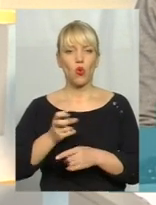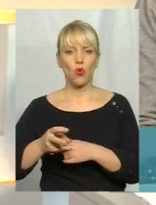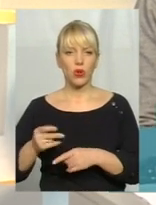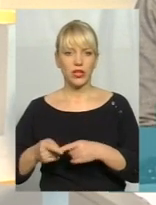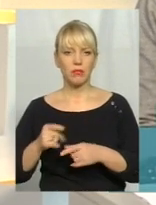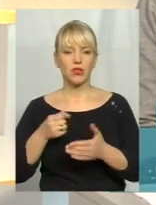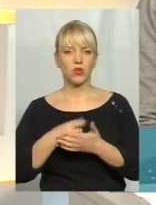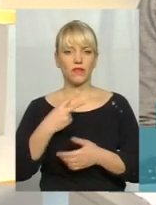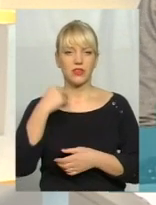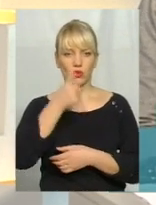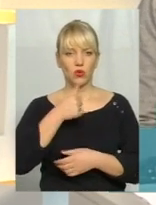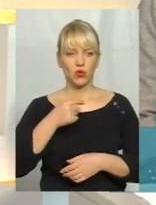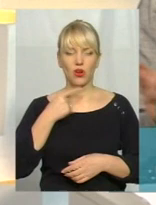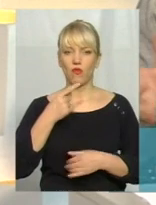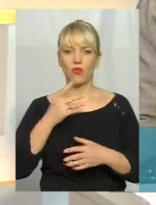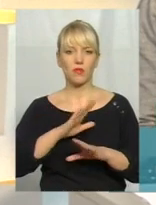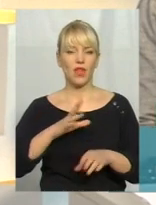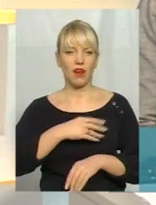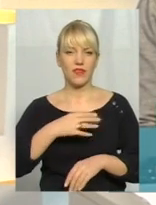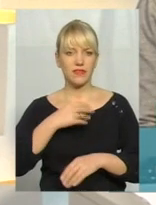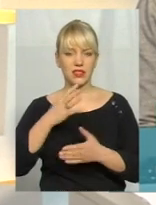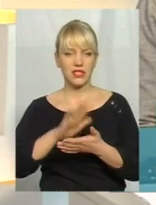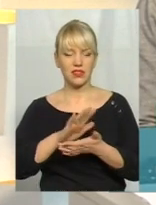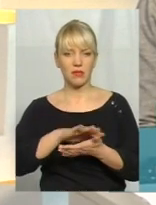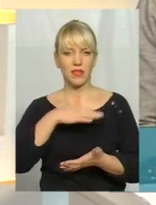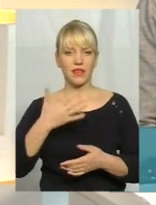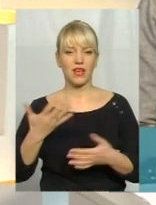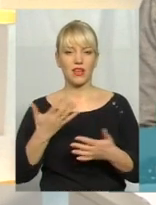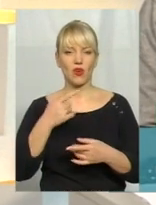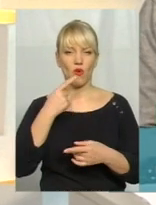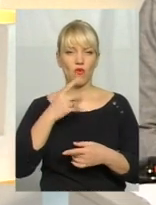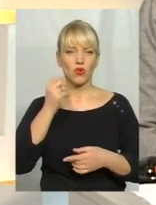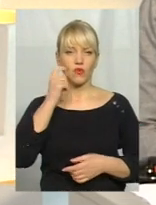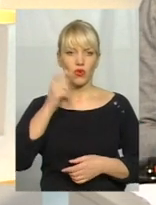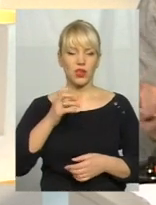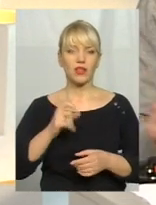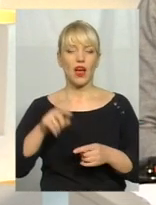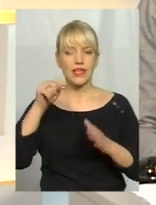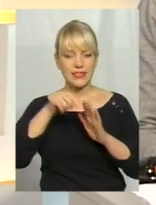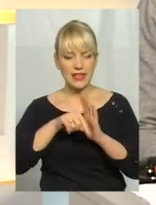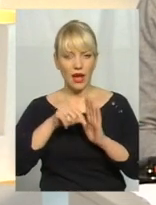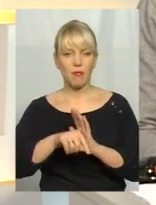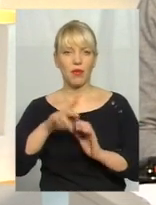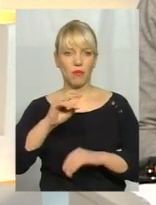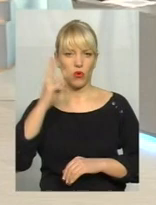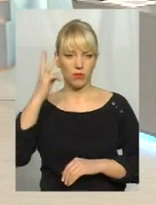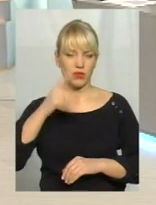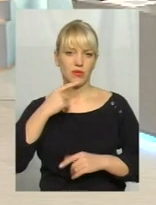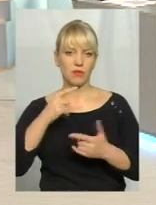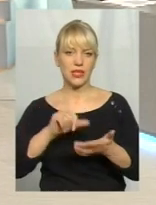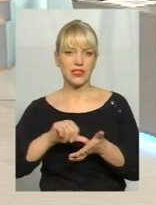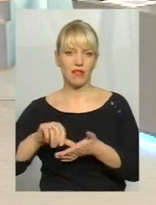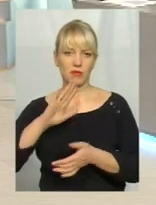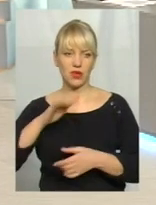говоримо про сміття не львівське, про яке дуже часто говорять в Україні, а саме про Хмельницьке. Ну і для початку представлю наших гостей.